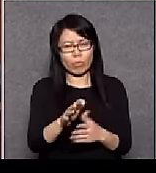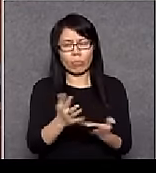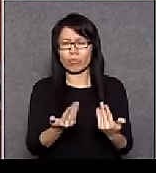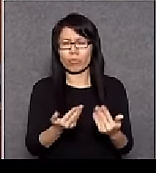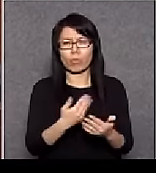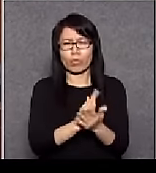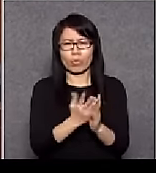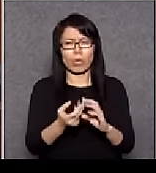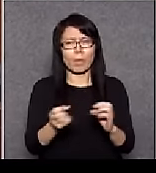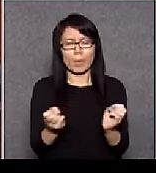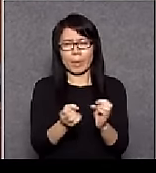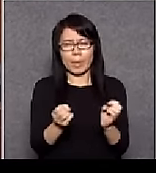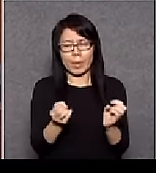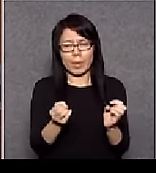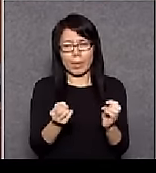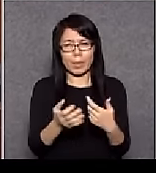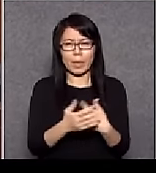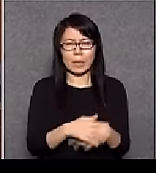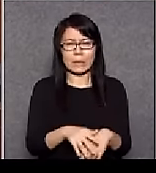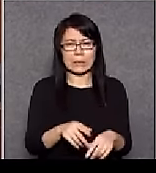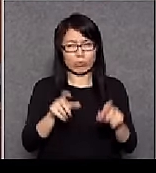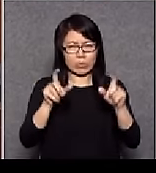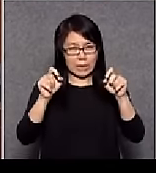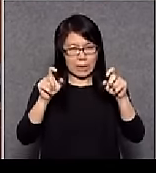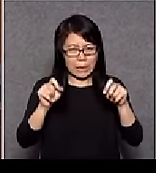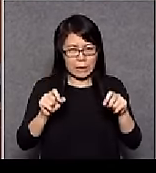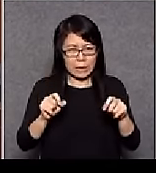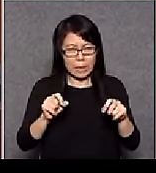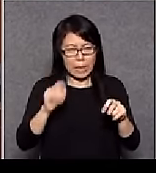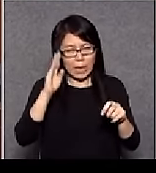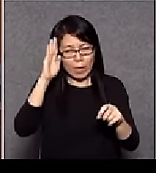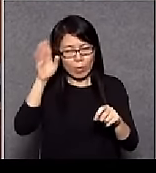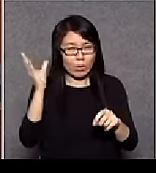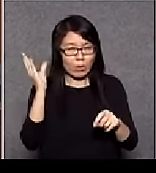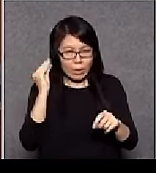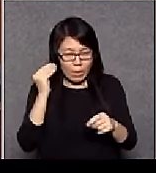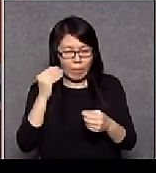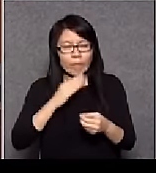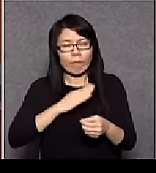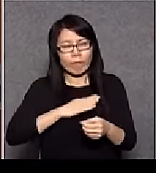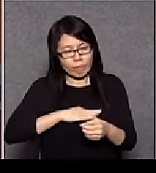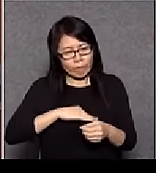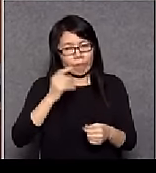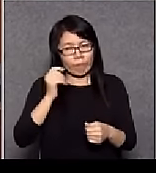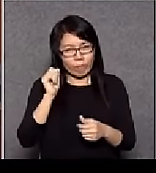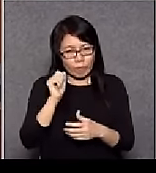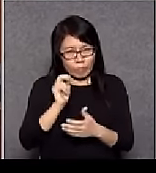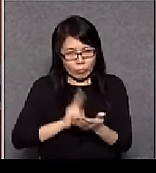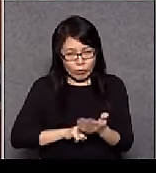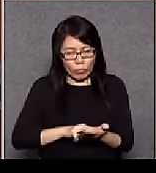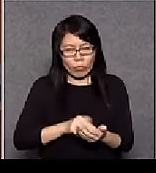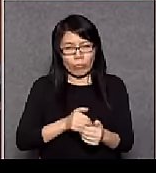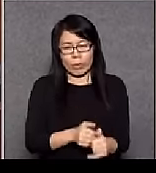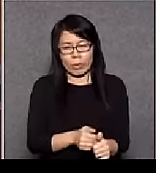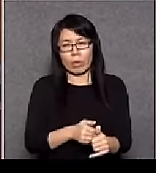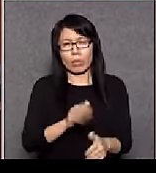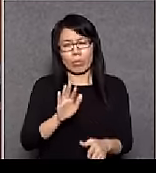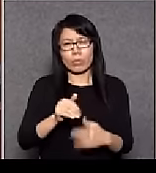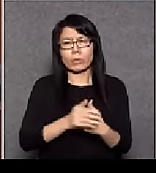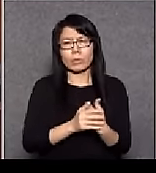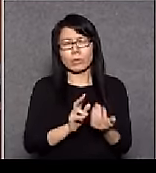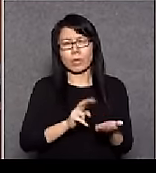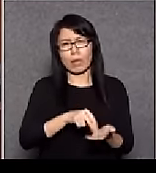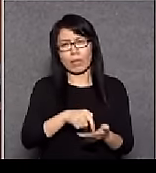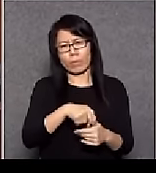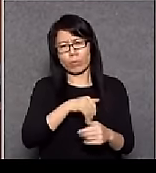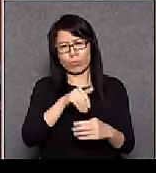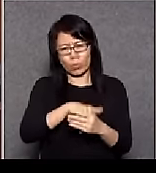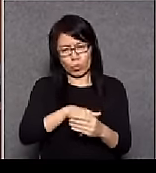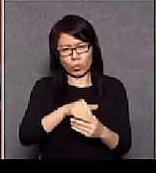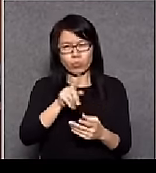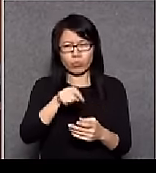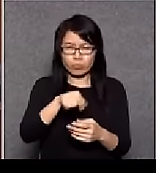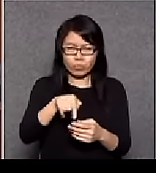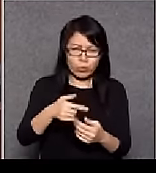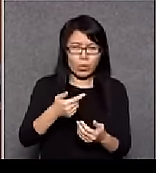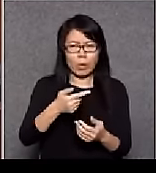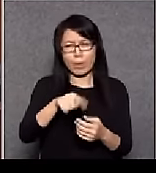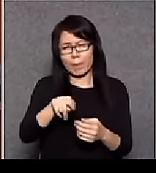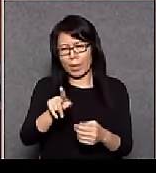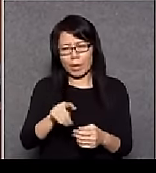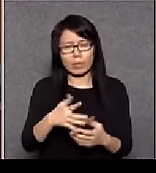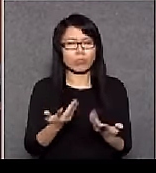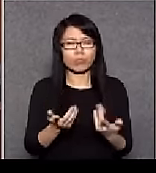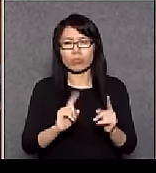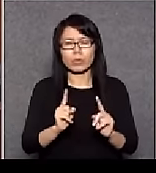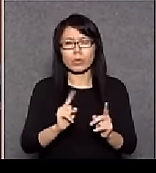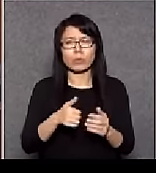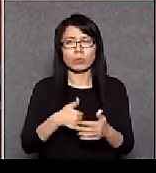的辯論以理屠人希望在議會之前通過好不通過好都不要妨礙著